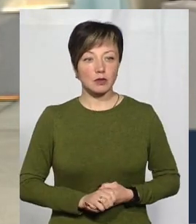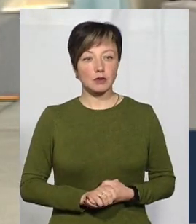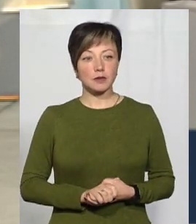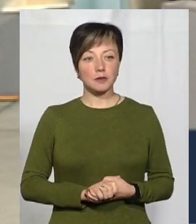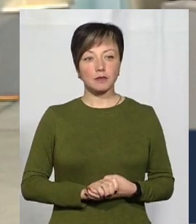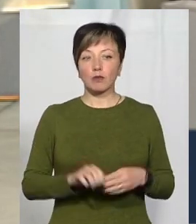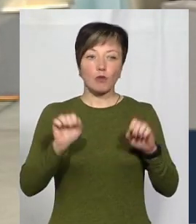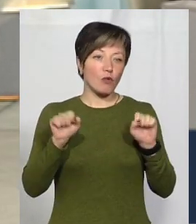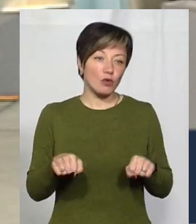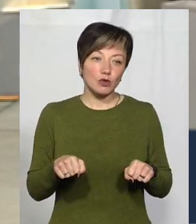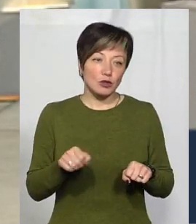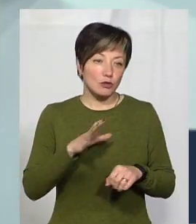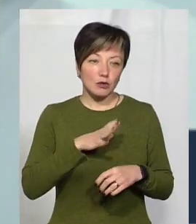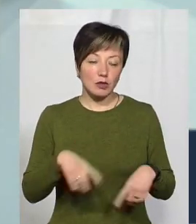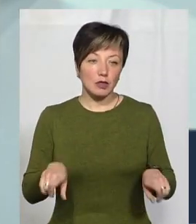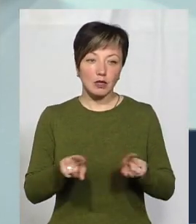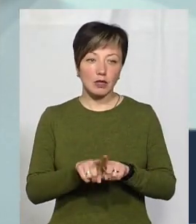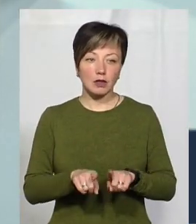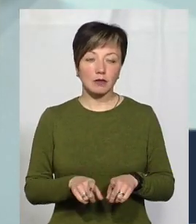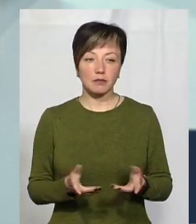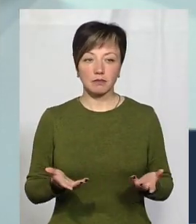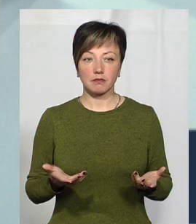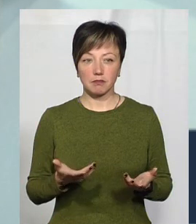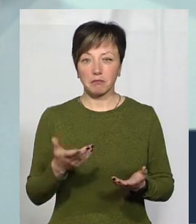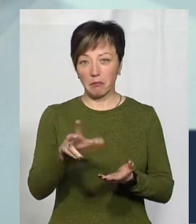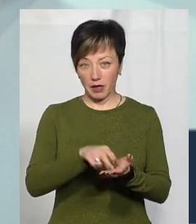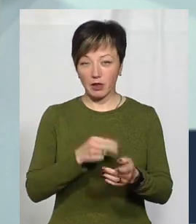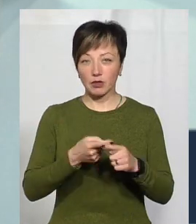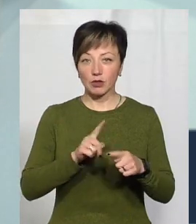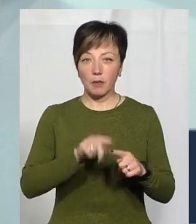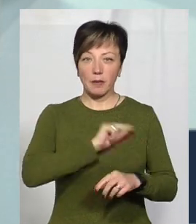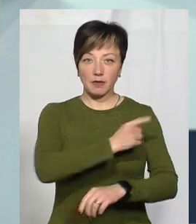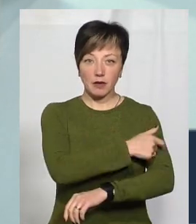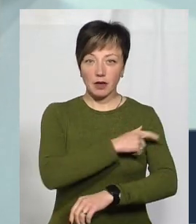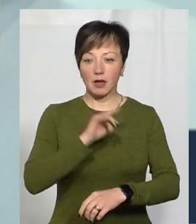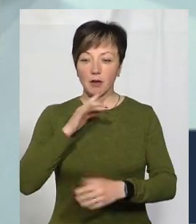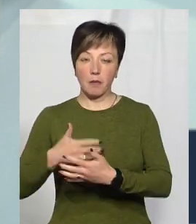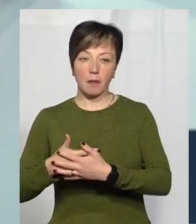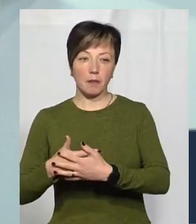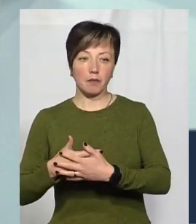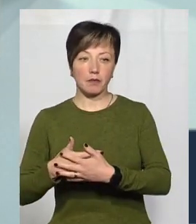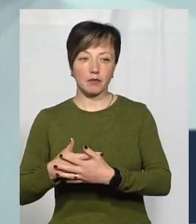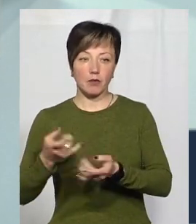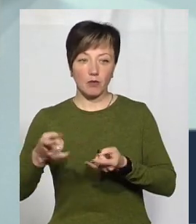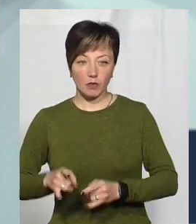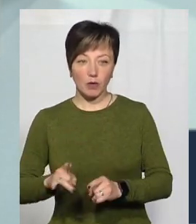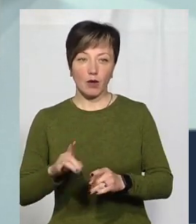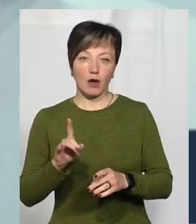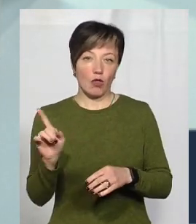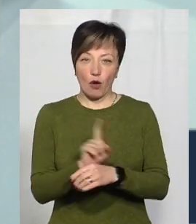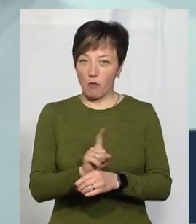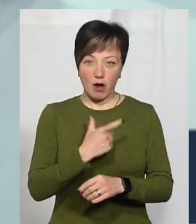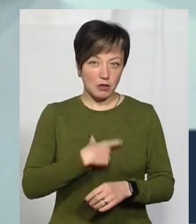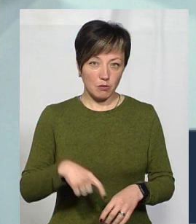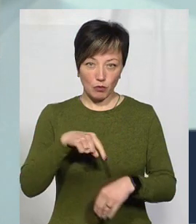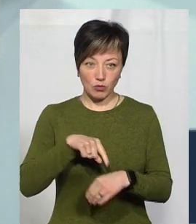Ну, звісно, можливо. Можливо, і... Реклад цьому, то, що акушерка і породілля, абсолютно нормально себе